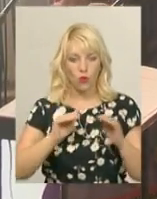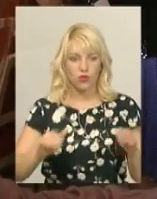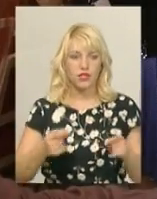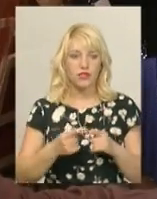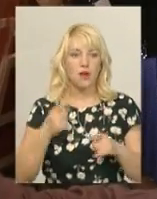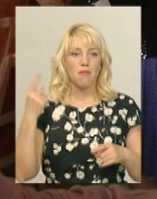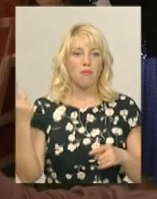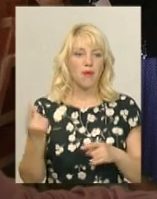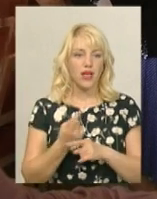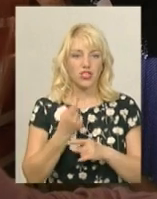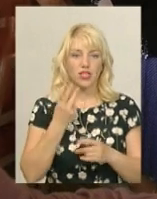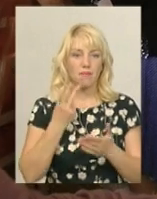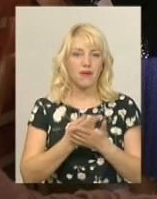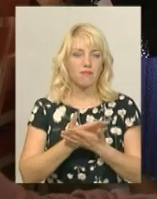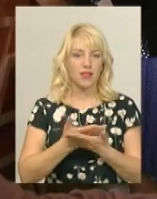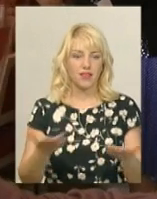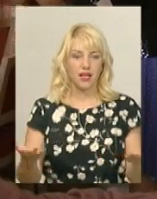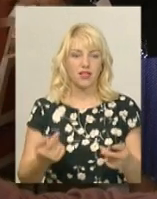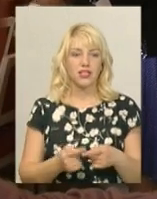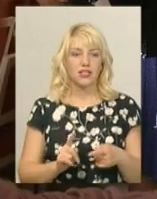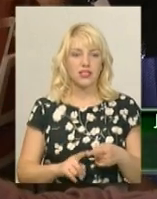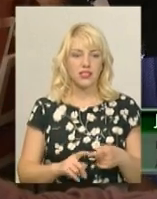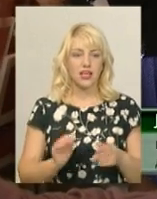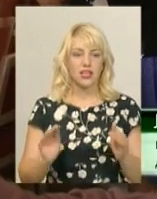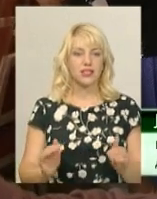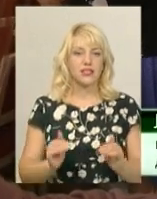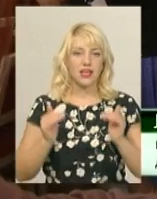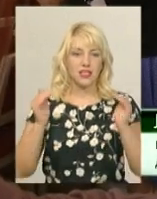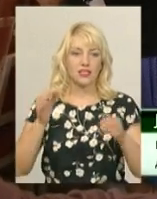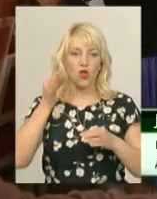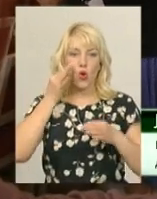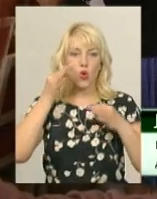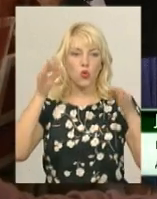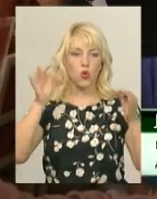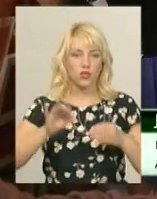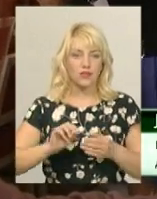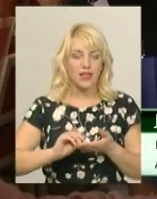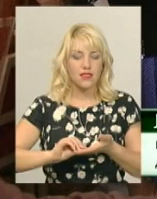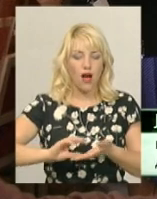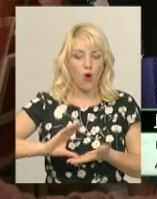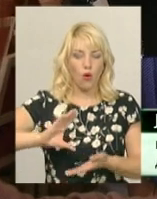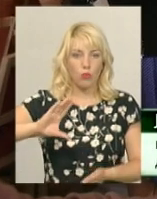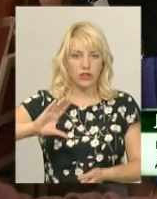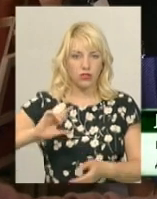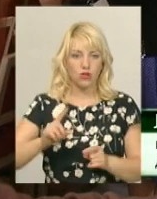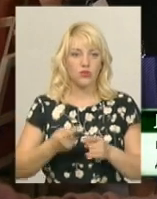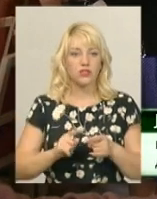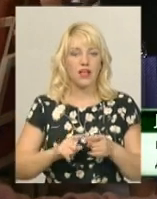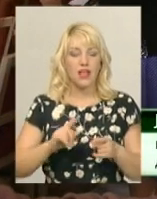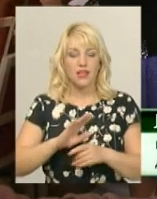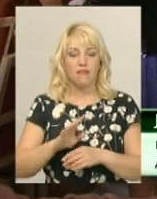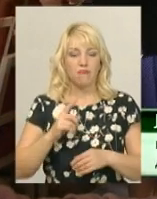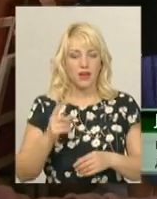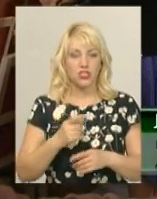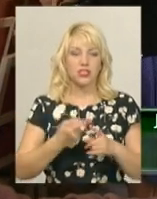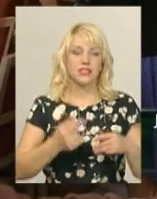публічна прем'єра. Це і зріст досвід, так би мовити, накопичуваний, тому що це не є перша, але водночас це